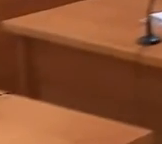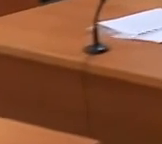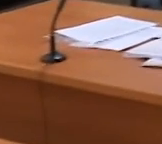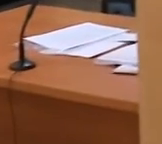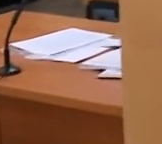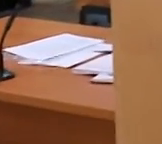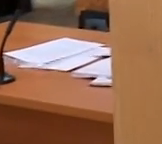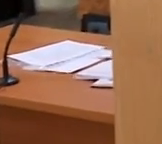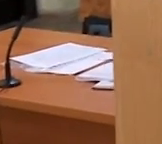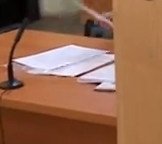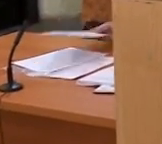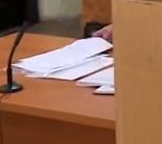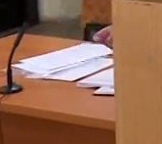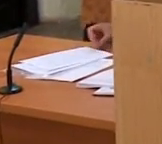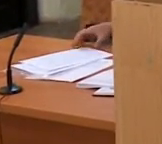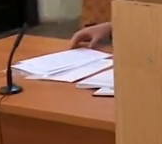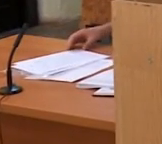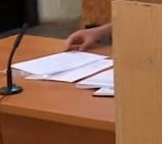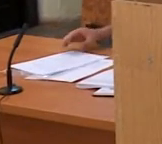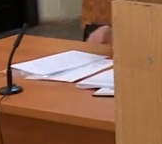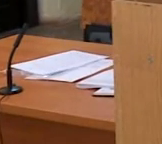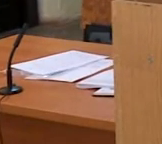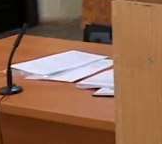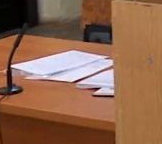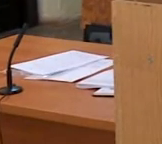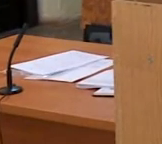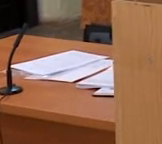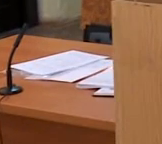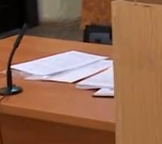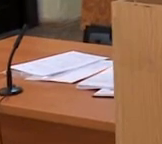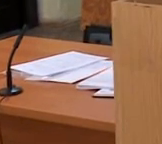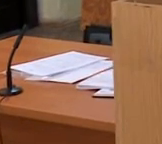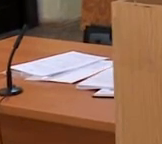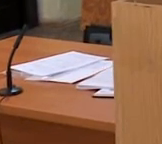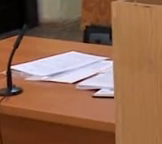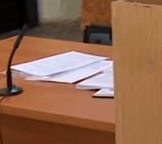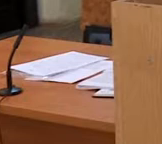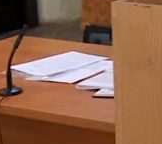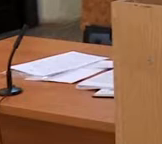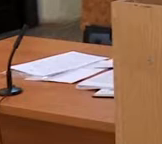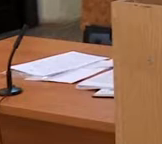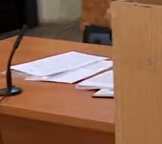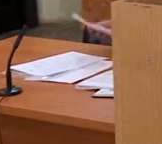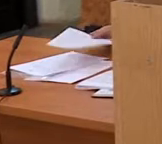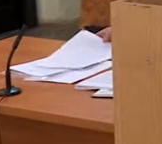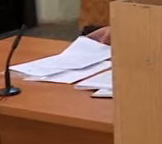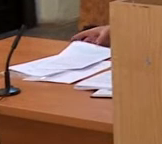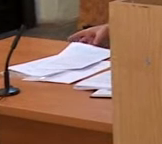займається спортом. Тобто завжди допомагав мене по господарстві, я йому допомагав так.